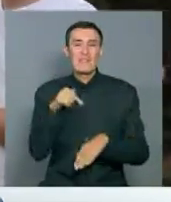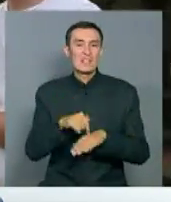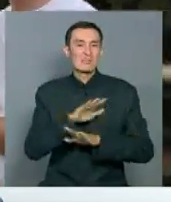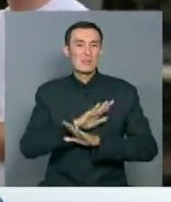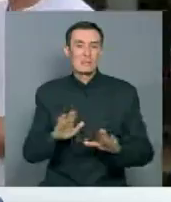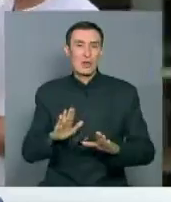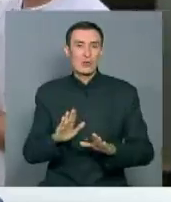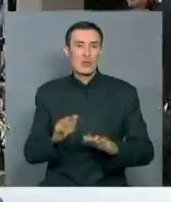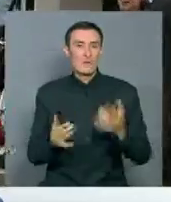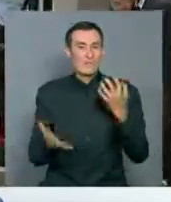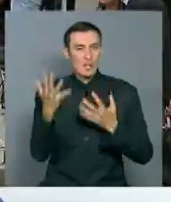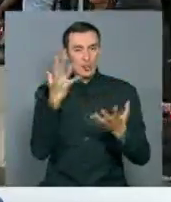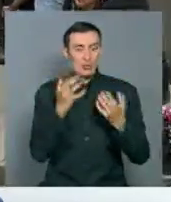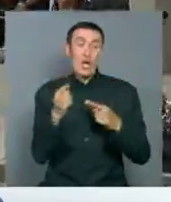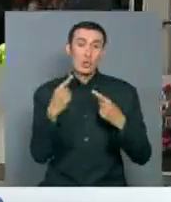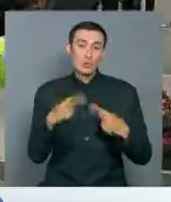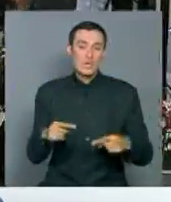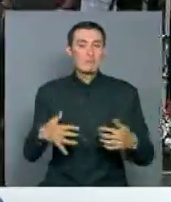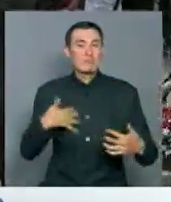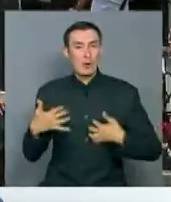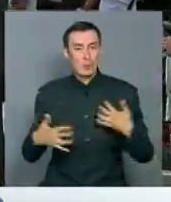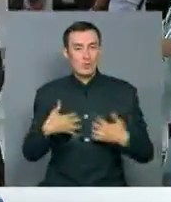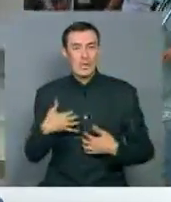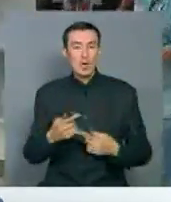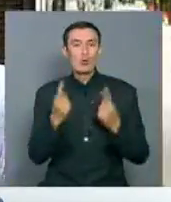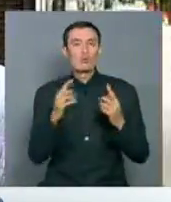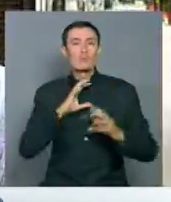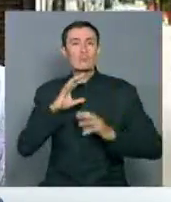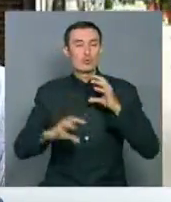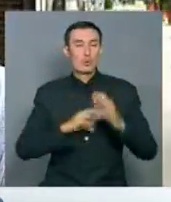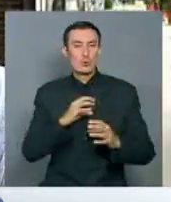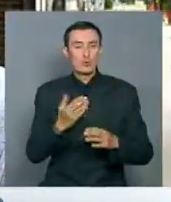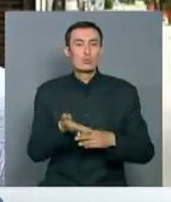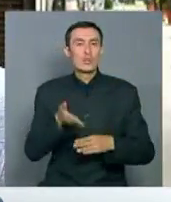всерьез. Другие опасаются последствий глобального масштаба.